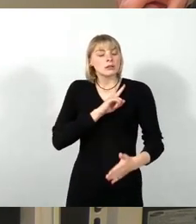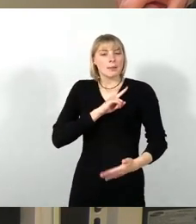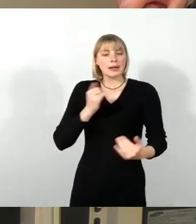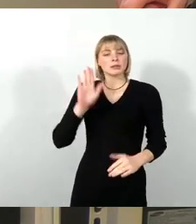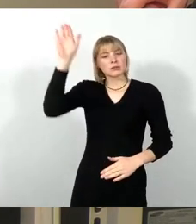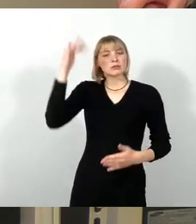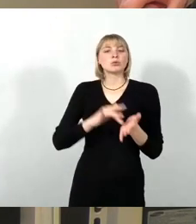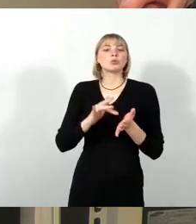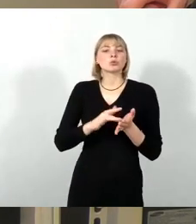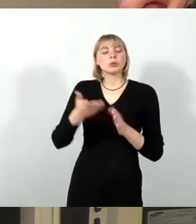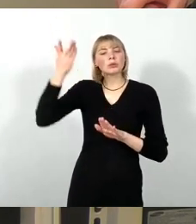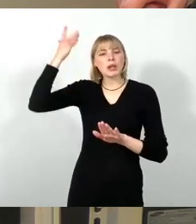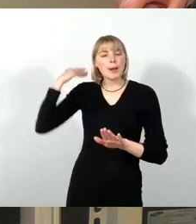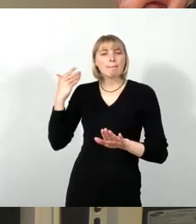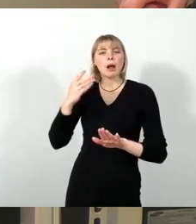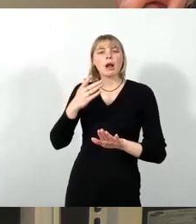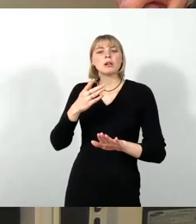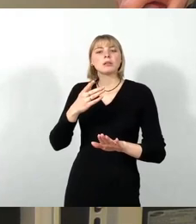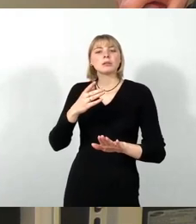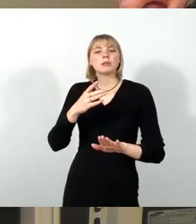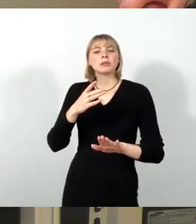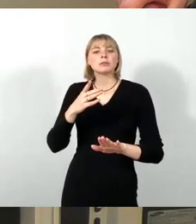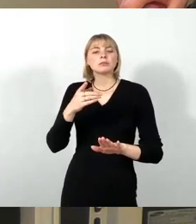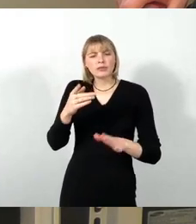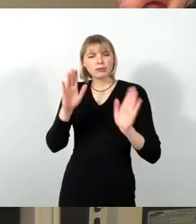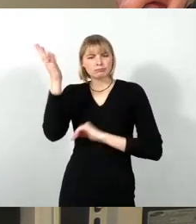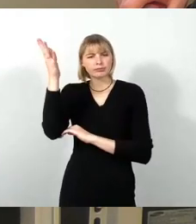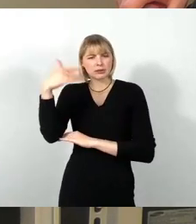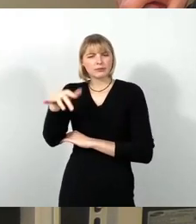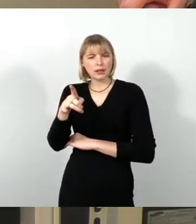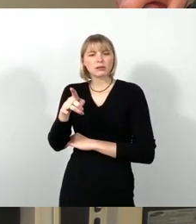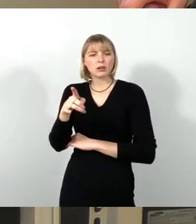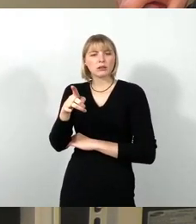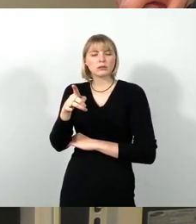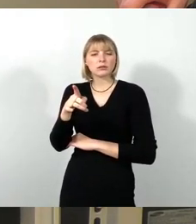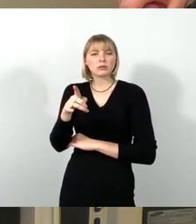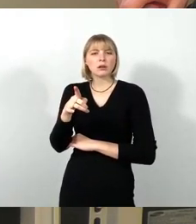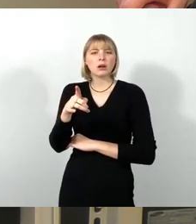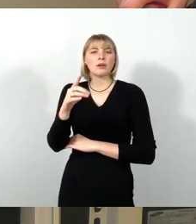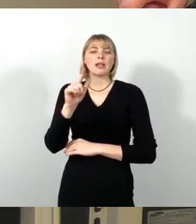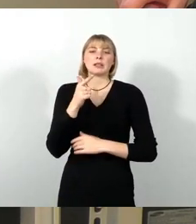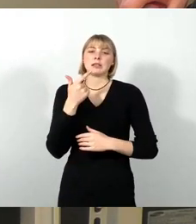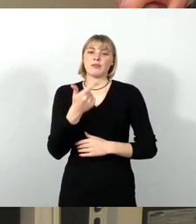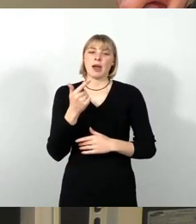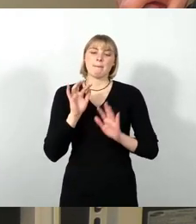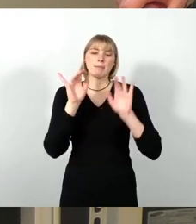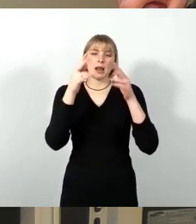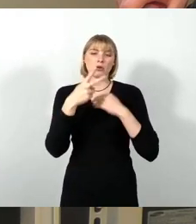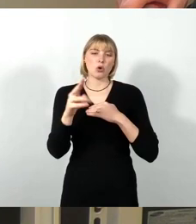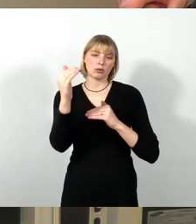hätte ja die Sachsen-Gernie vorgetragen, der Unterschied zwischen 35 und 40 wären 2 Milliarden Euro an zusätzlichen Investitionen.